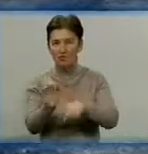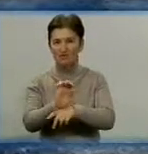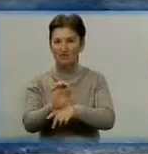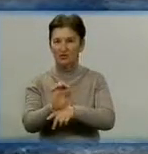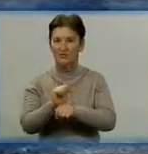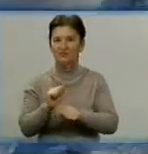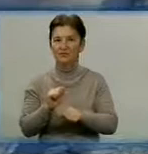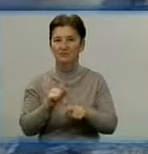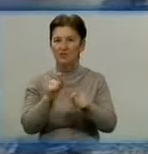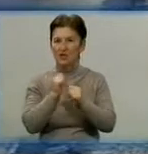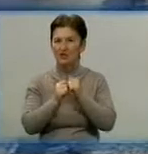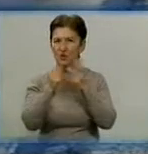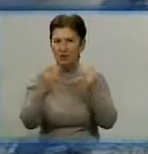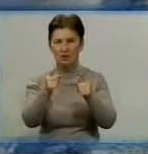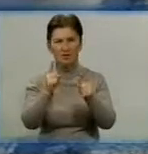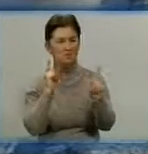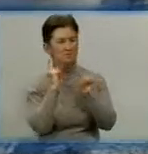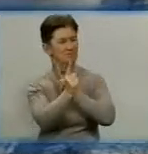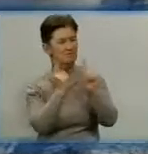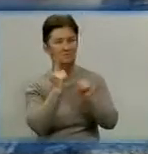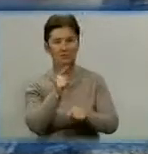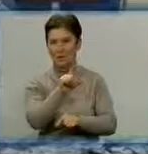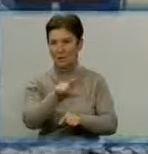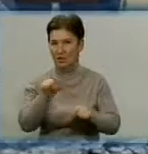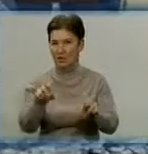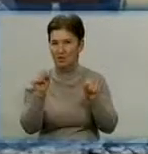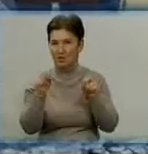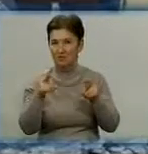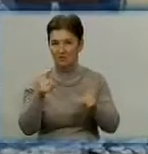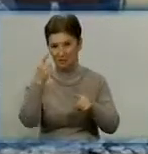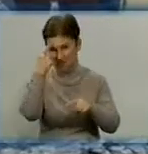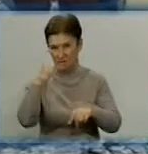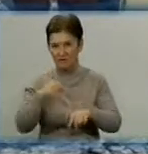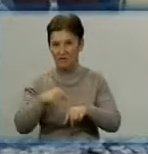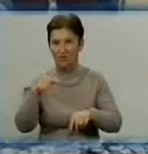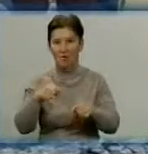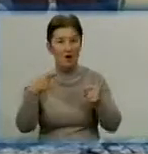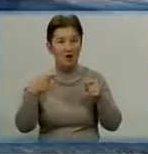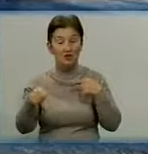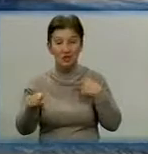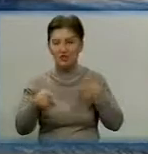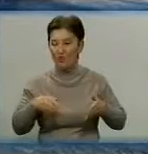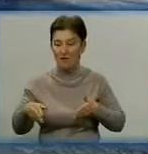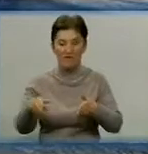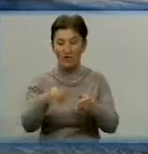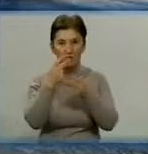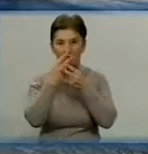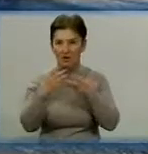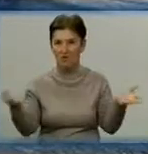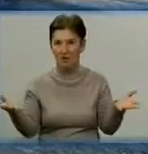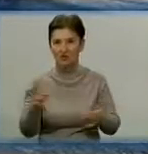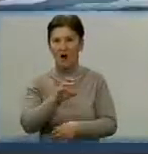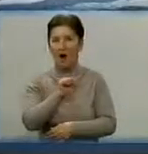Щодня тут переходять дорогу десятки місцевих. Люди ризикують життям свідомо, адже іншого виходу не бачать. Тут ані